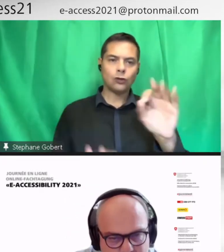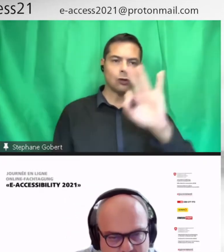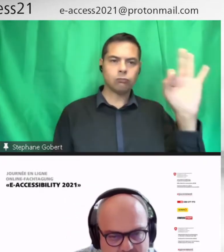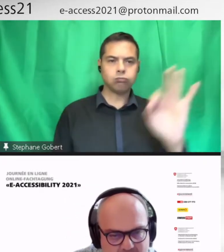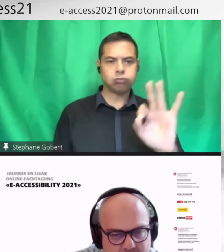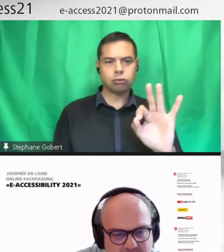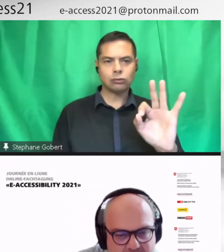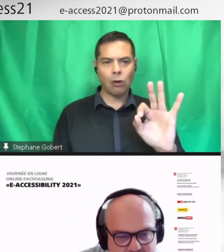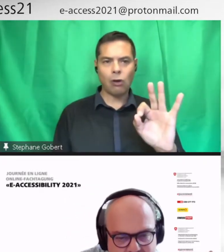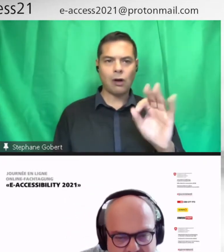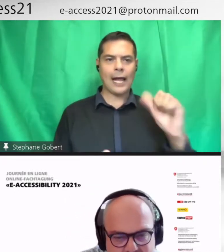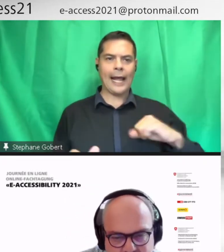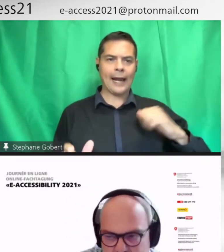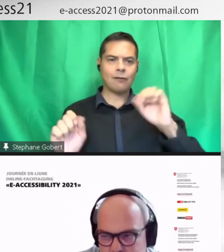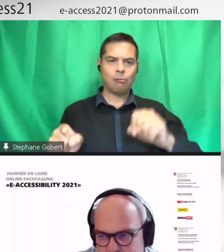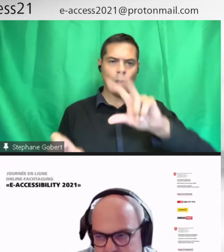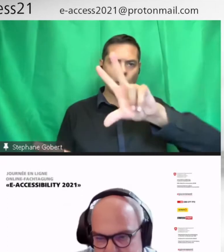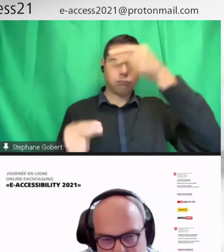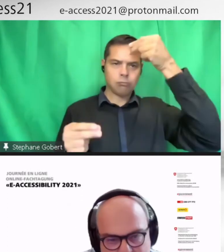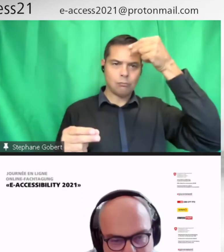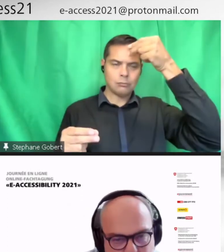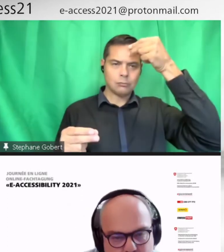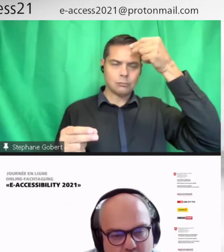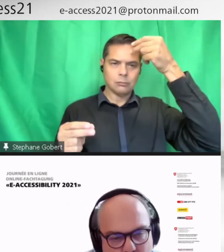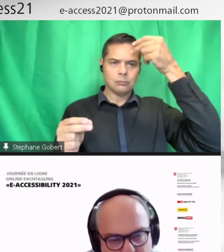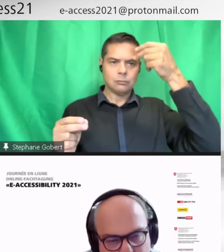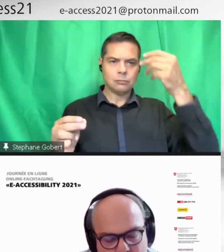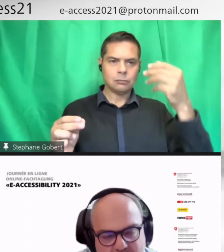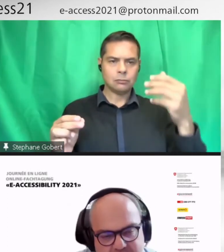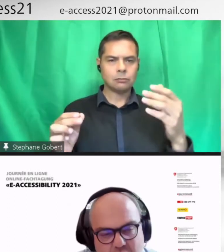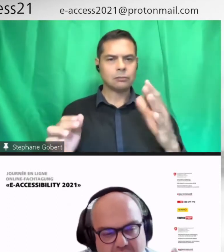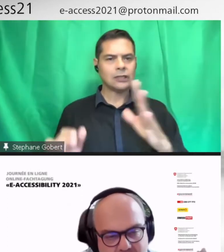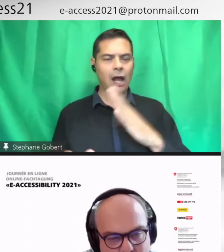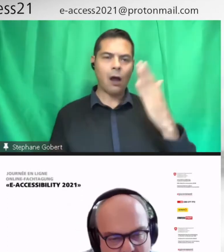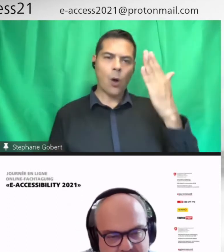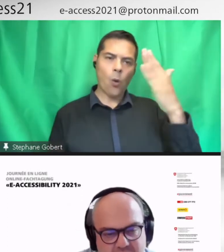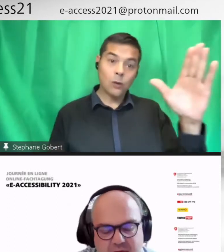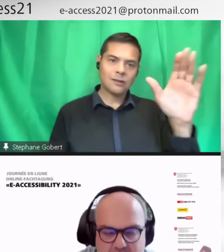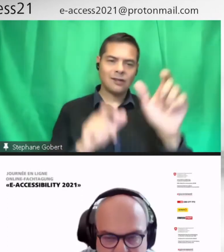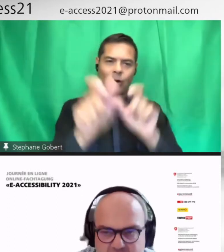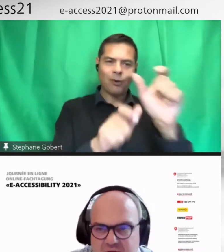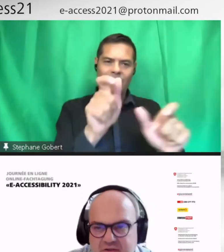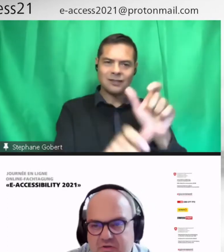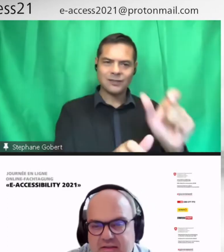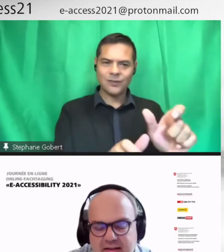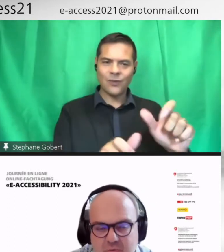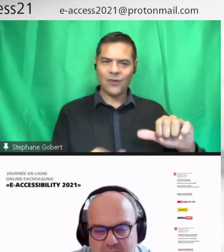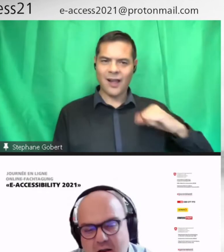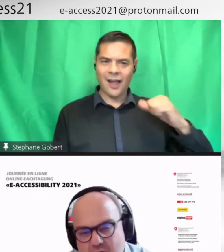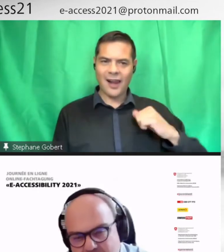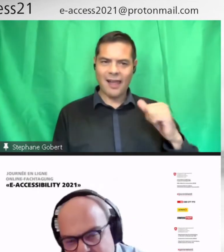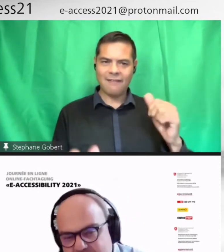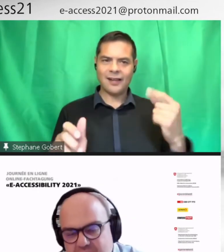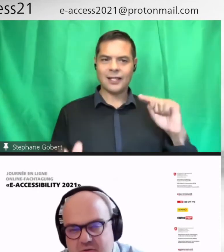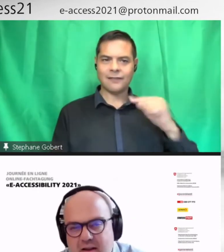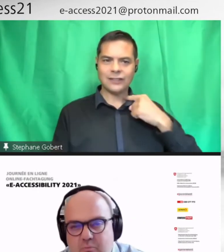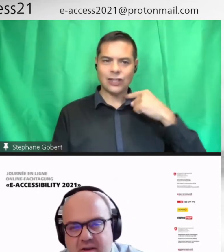Et puis, on avait fait des livres scolaires pour notre population. Donc, on a fait pour les élèves avec une déficience intellectuelle. On a reçu